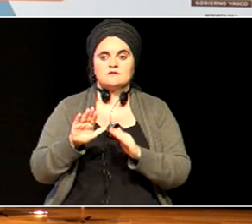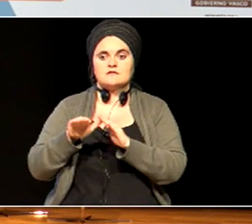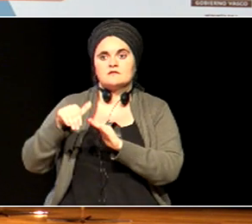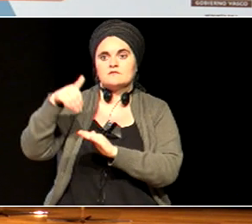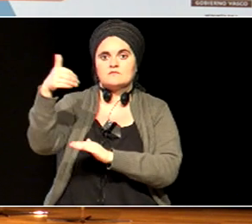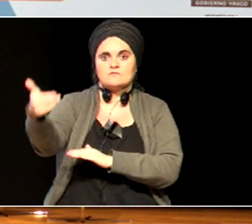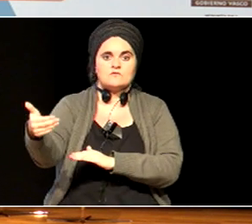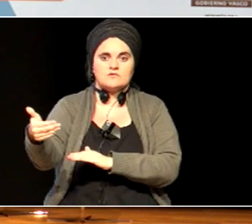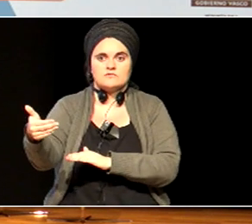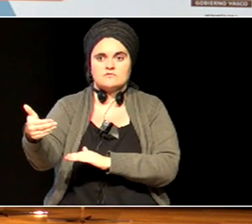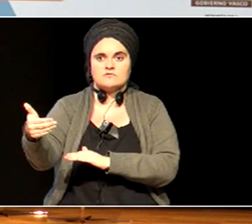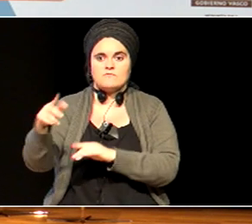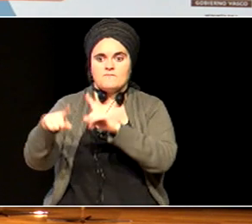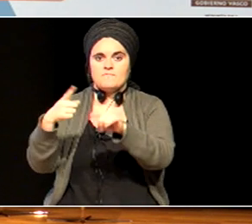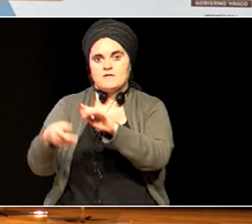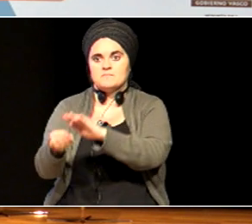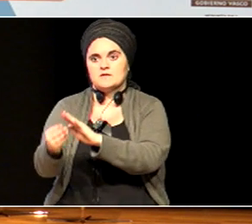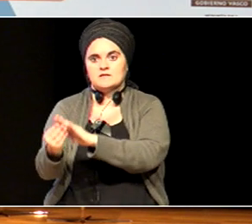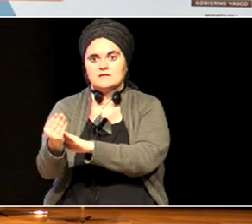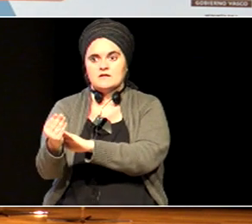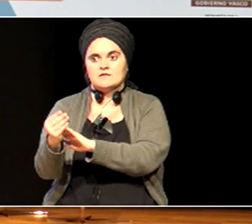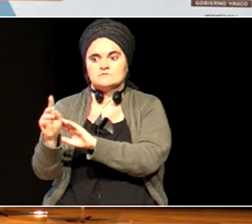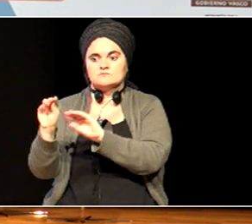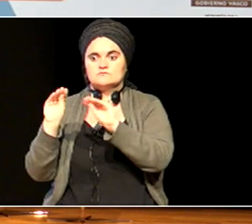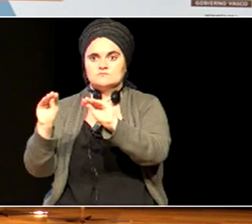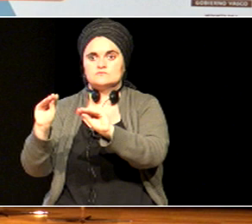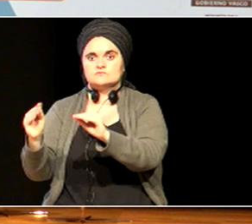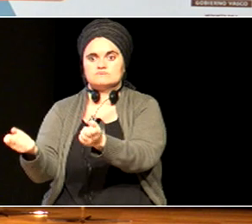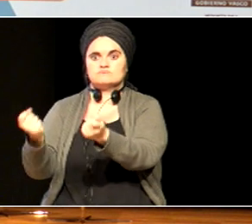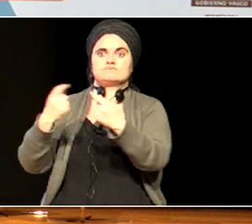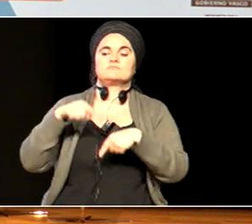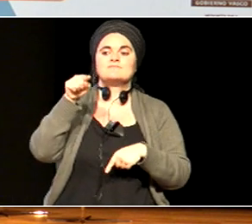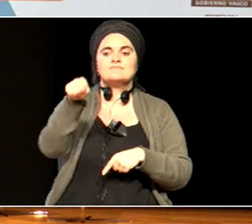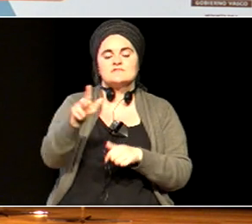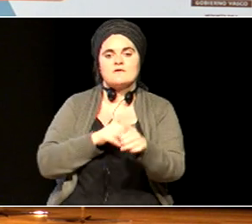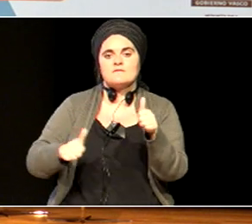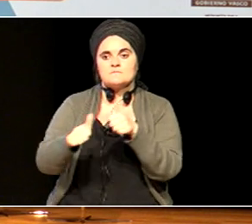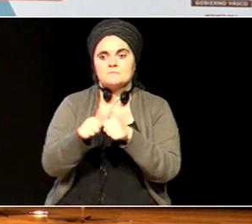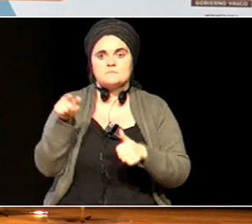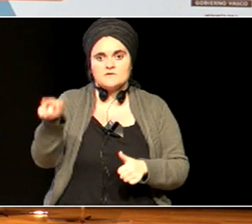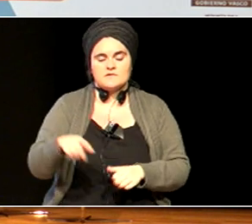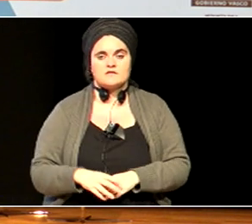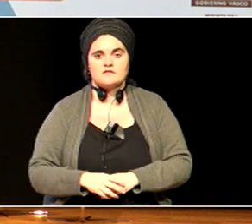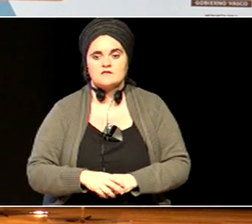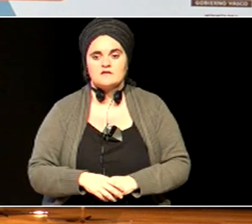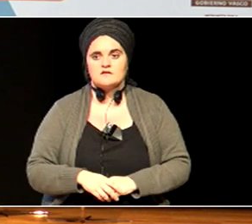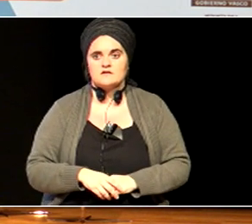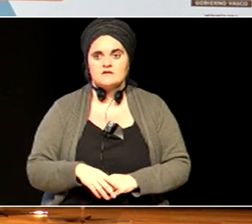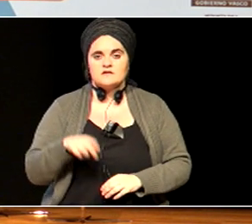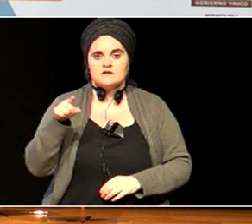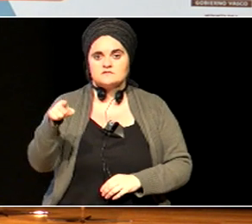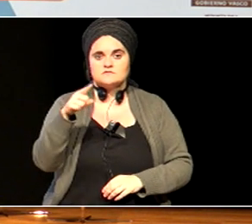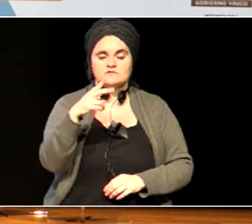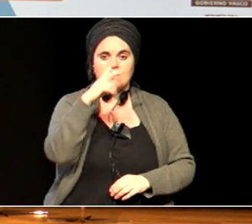familien ikasleak kontuan hartuta. horri dagokio beraz 2007